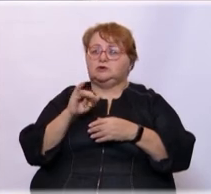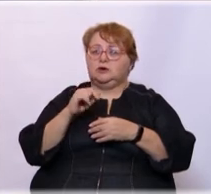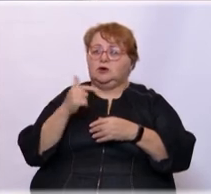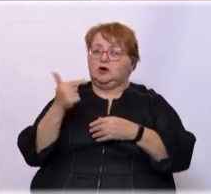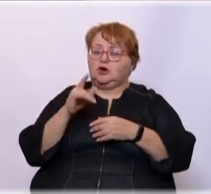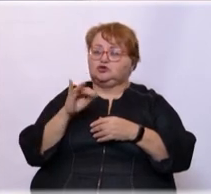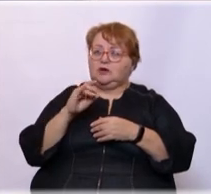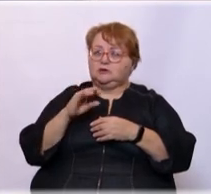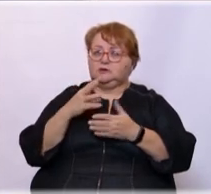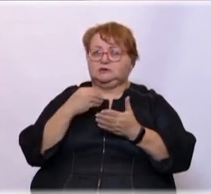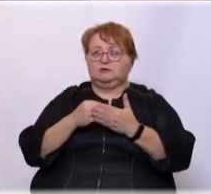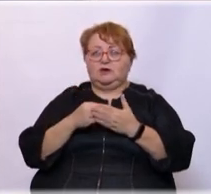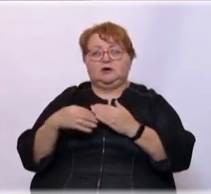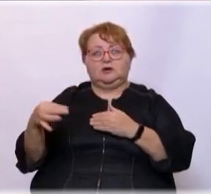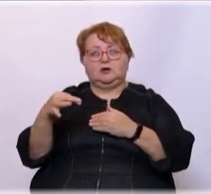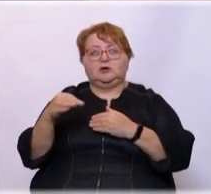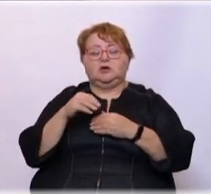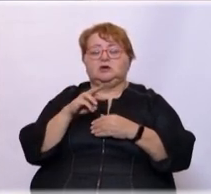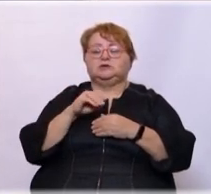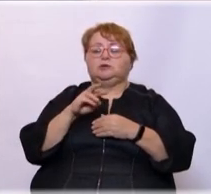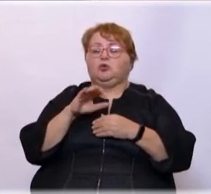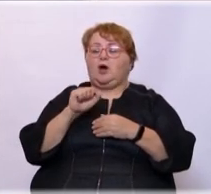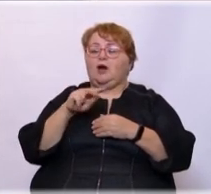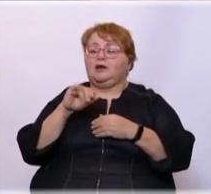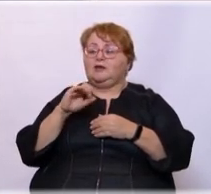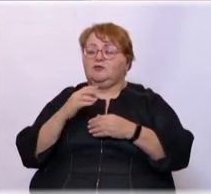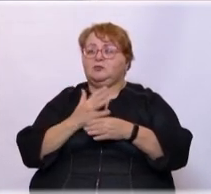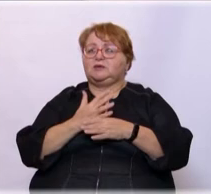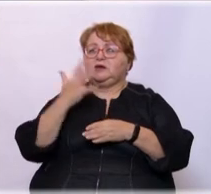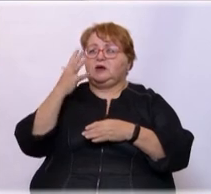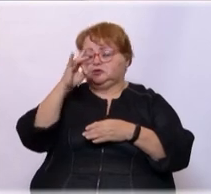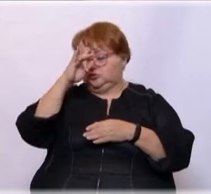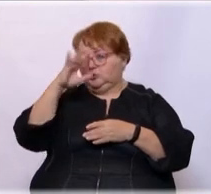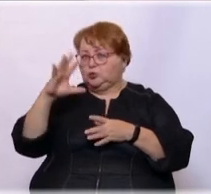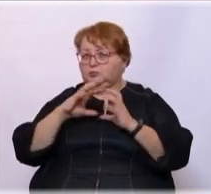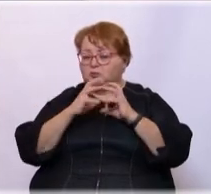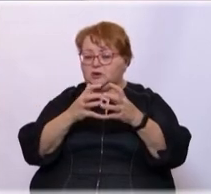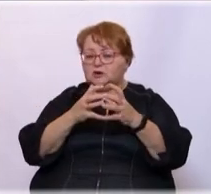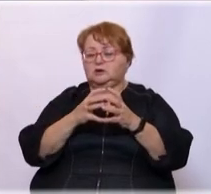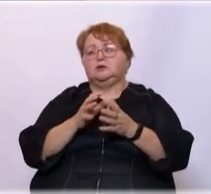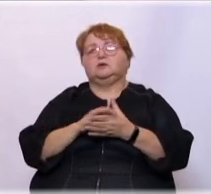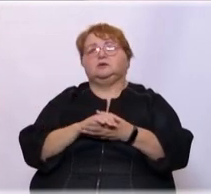городов. Тимур Алиев – пятикратный чемпион мира, так сказать,